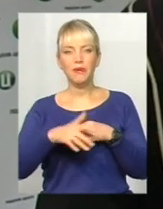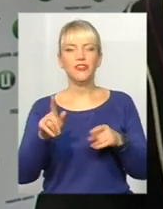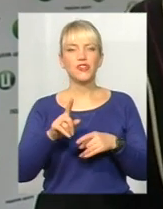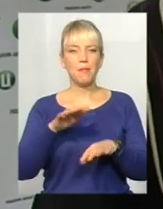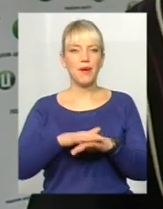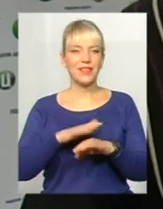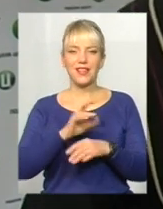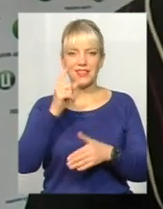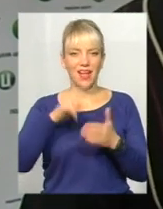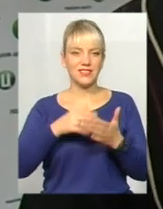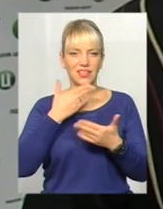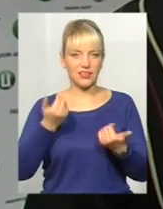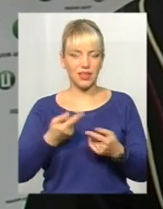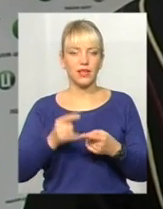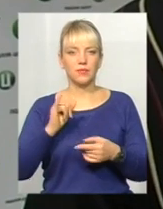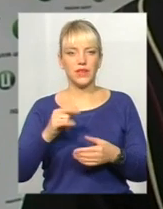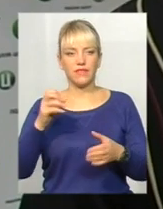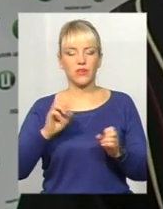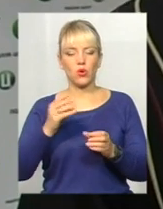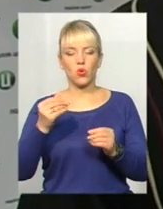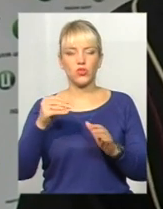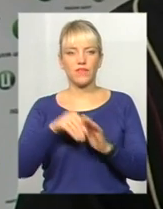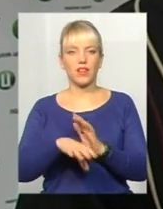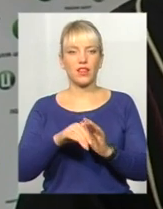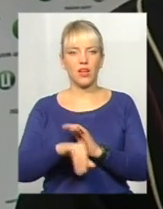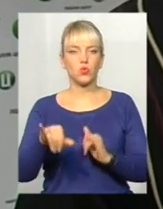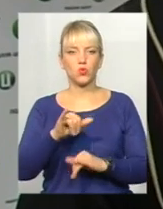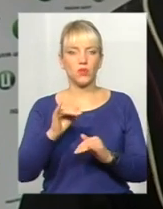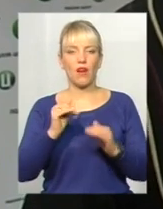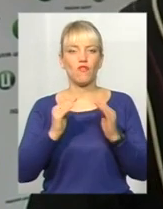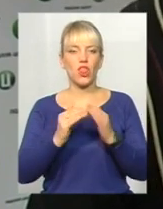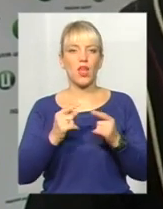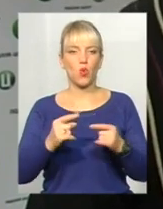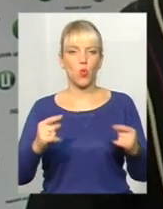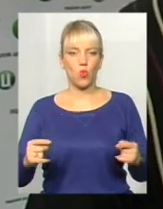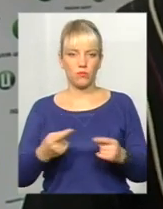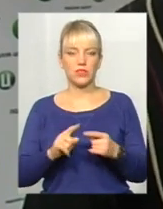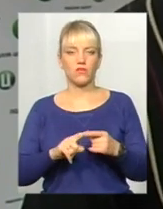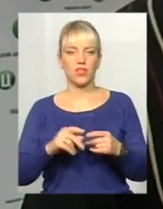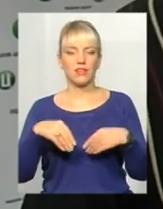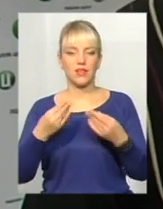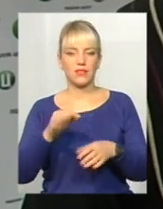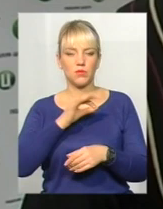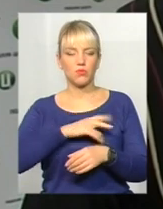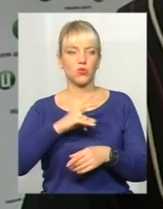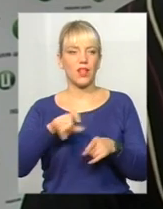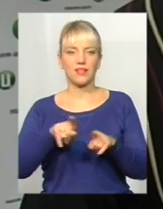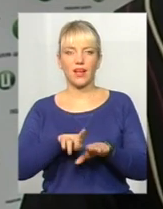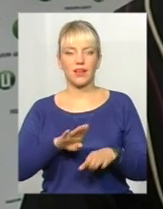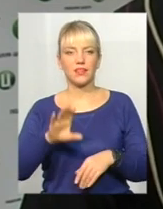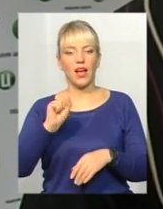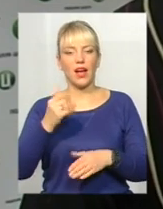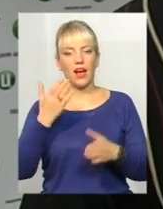не зовсім надійний. Вкладають гроші куди? В нерухомість. Нерухомість, вона дасть прибуток, але не такий. А